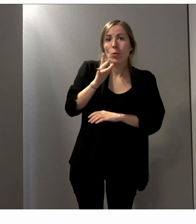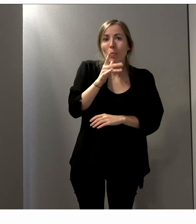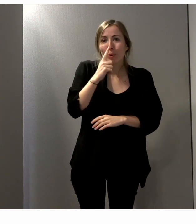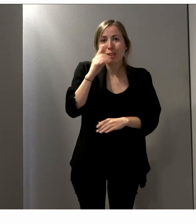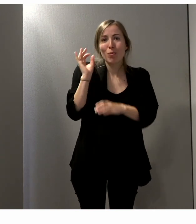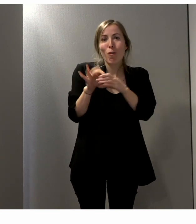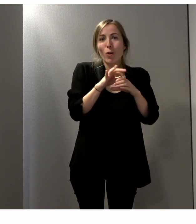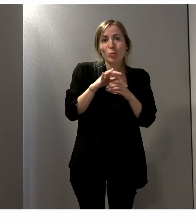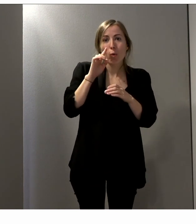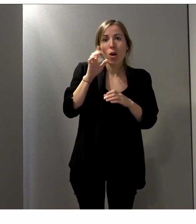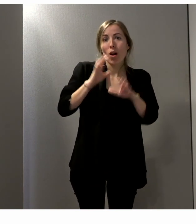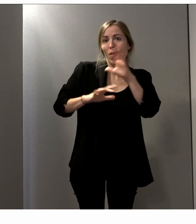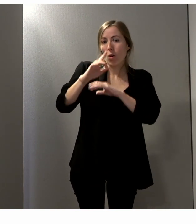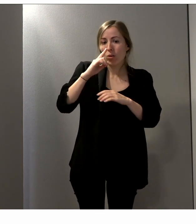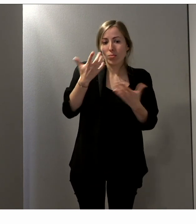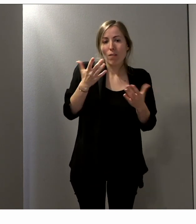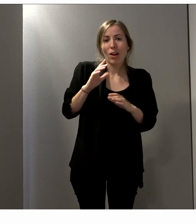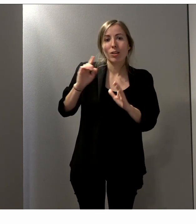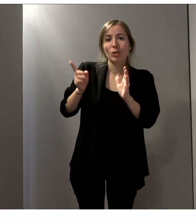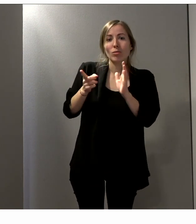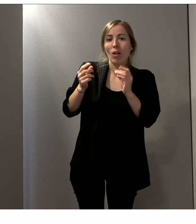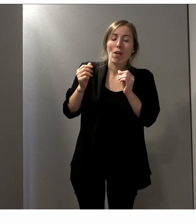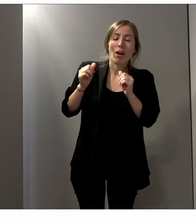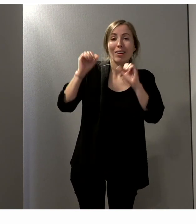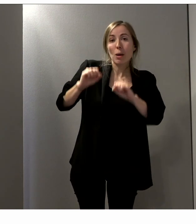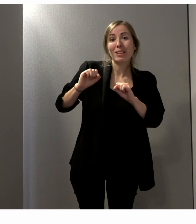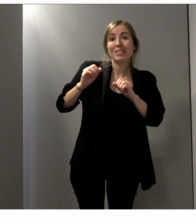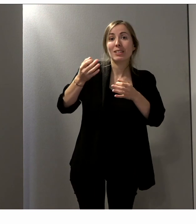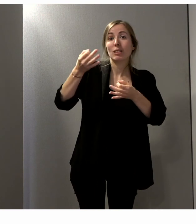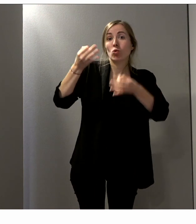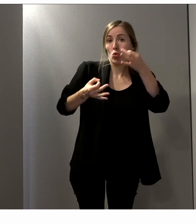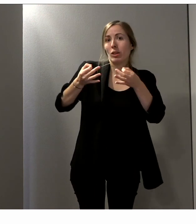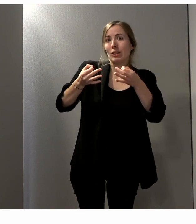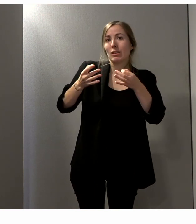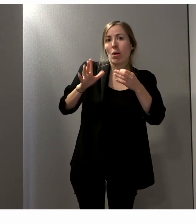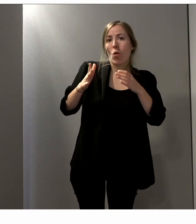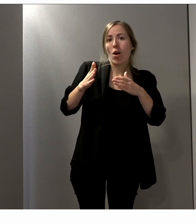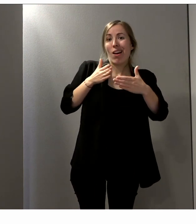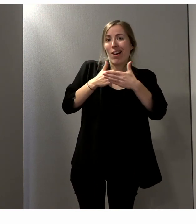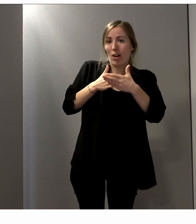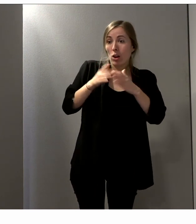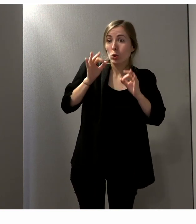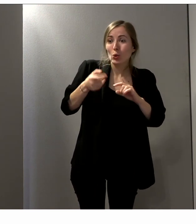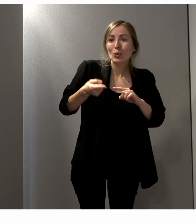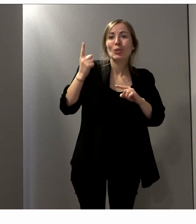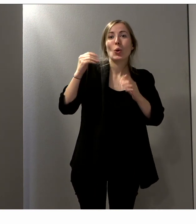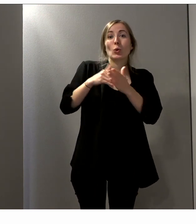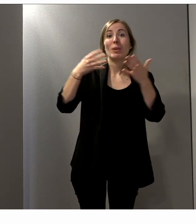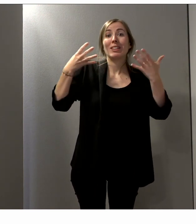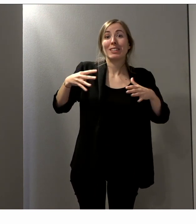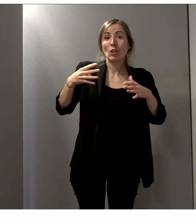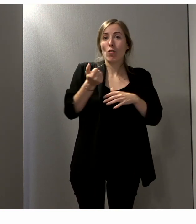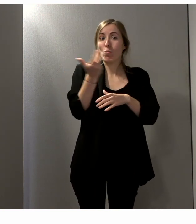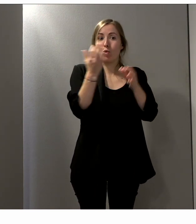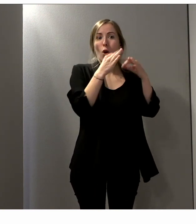à de nombreuses restrictions de capacités juridiques. Et les élections européennes de 2019 ont été l'occasion dans de nombreux pays,